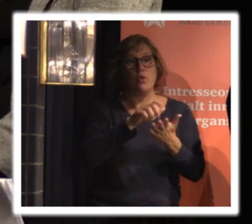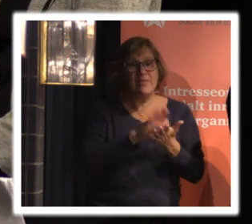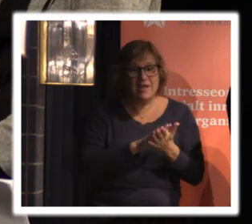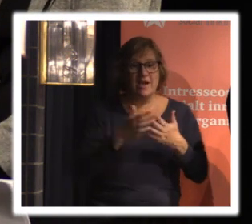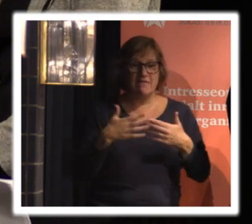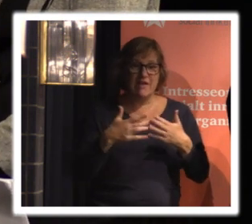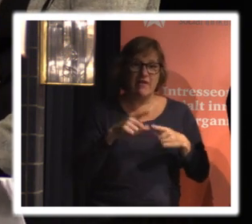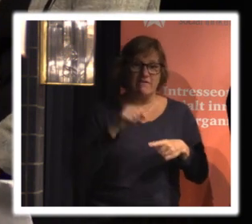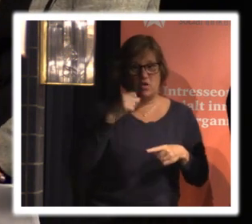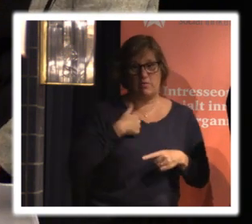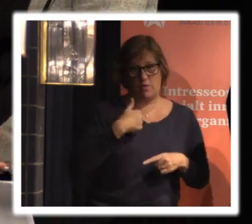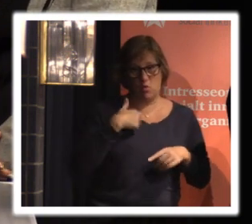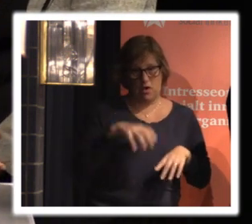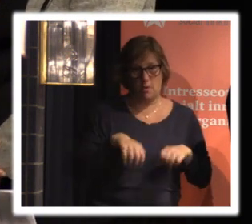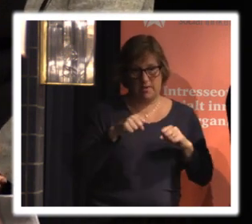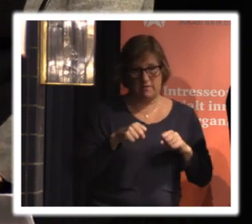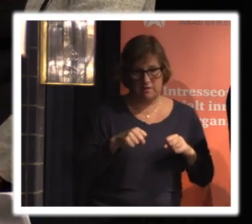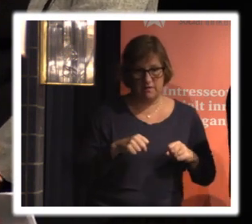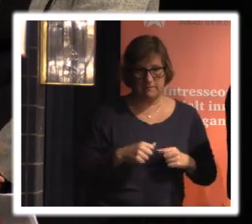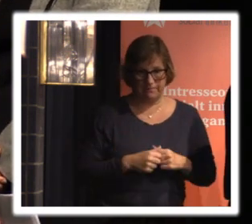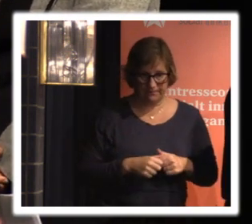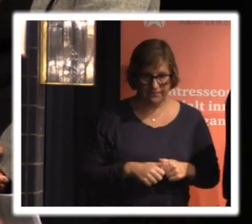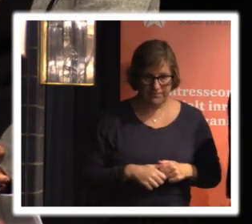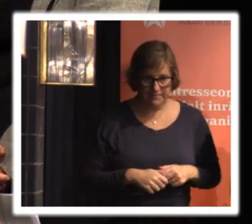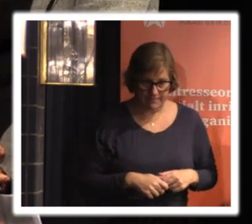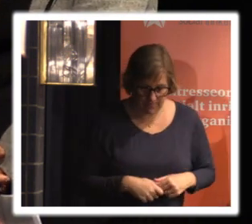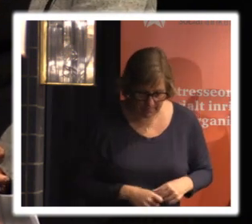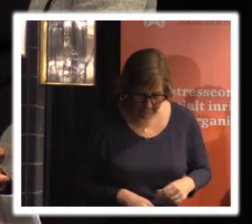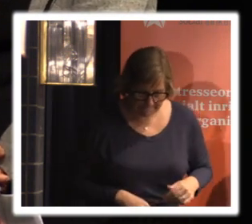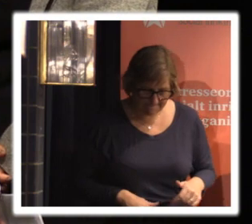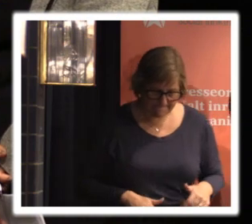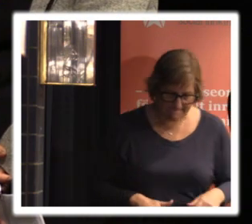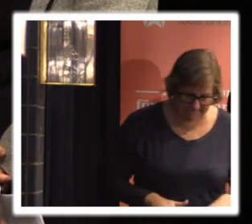och den här frågan om riks det var du inne lite grann på finns det något mer